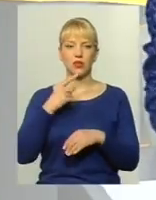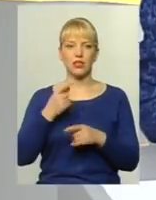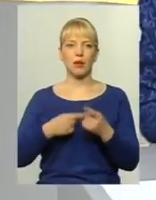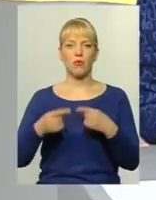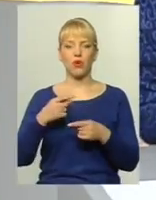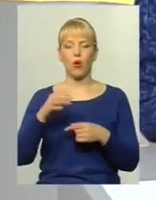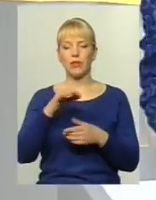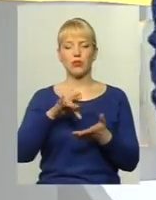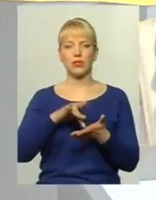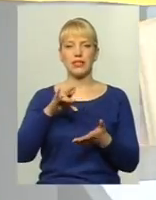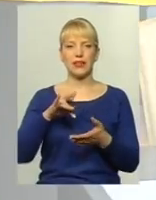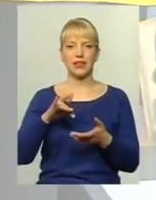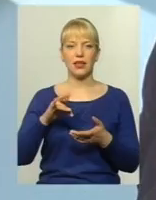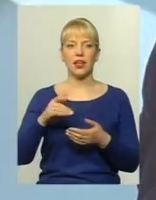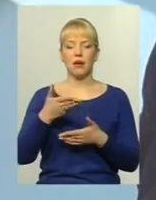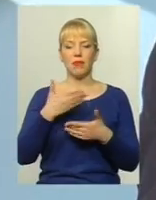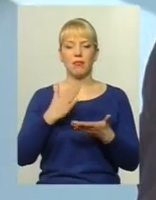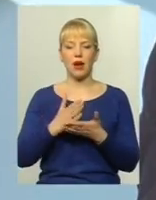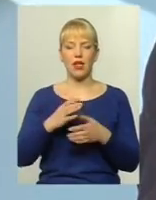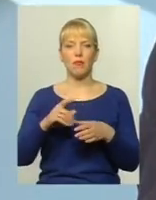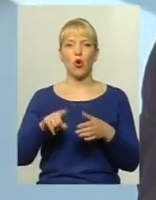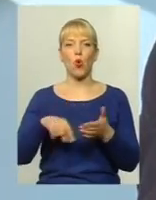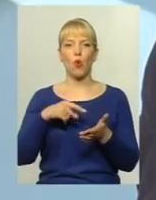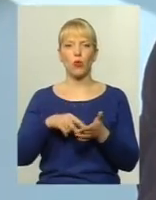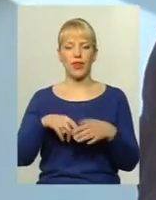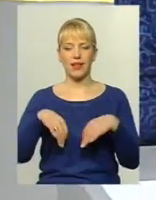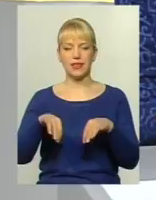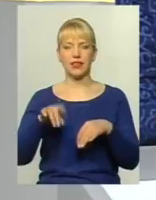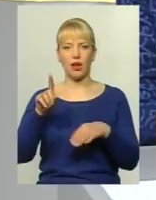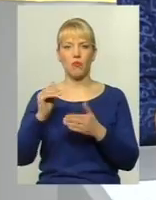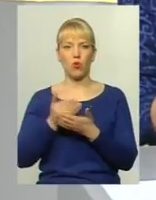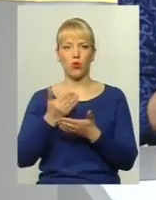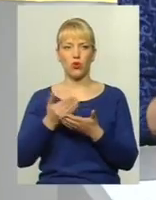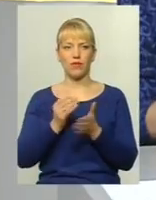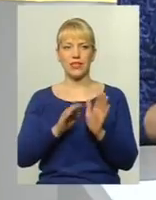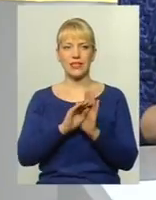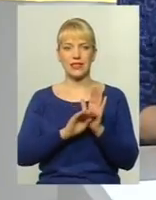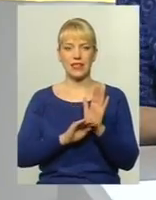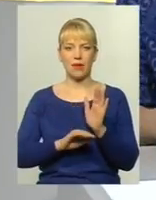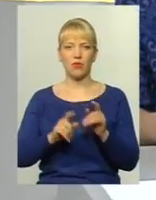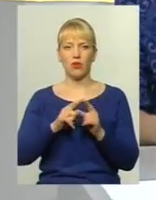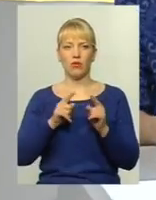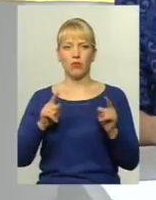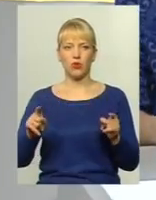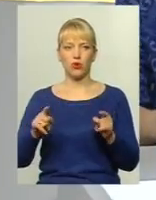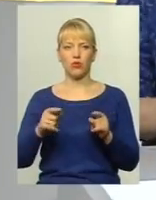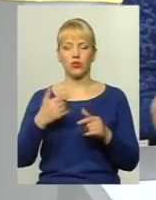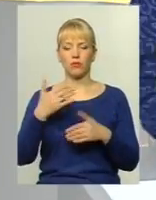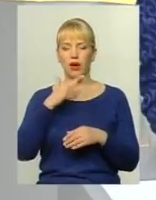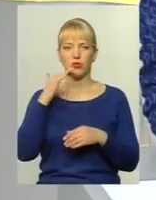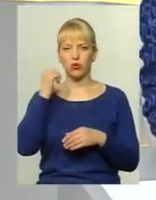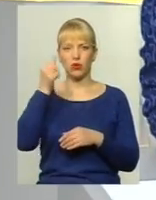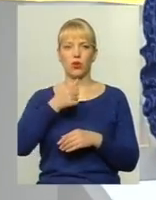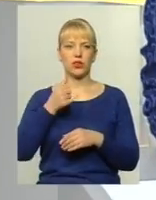В обласному центрі маємо комунальний транспорт. Там оновлення відбувається системно впродовж не одного року.